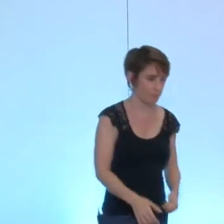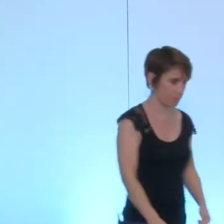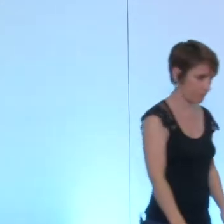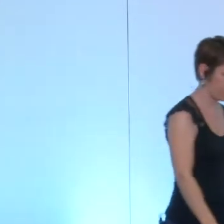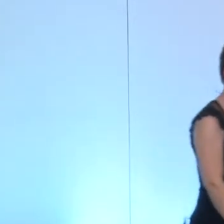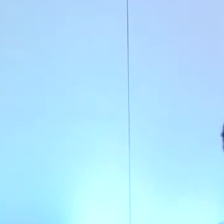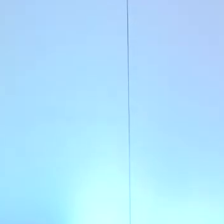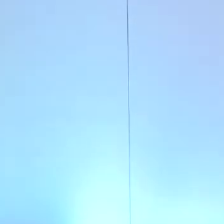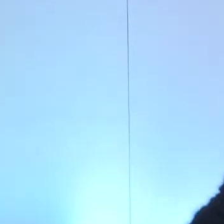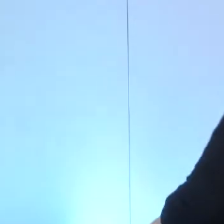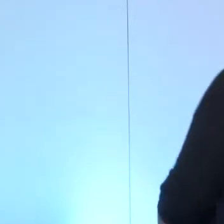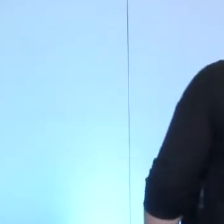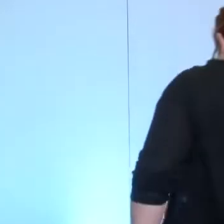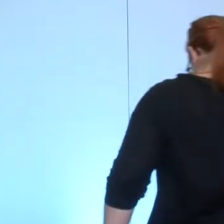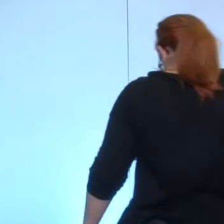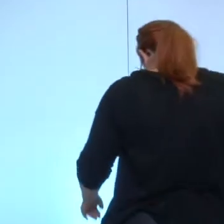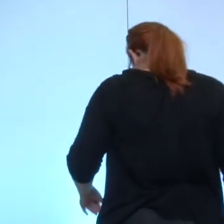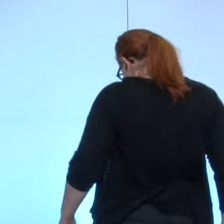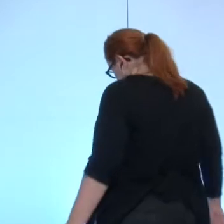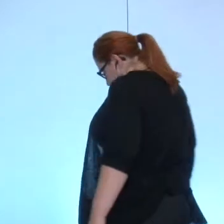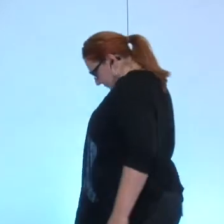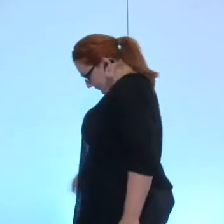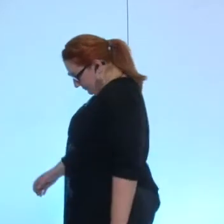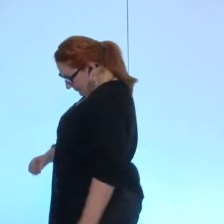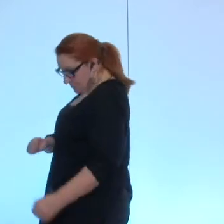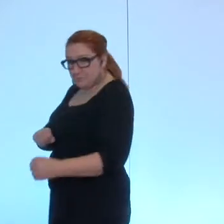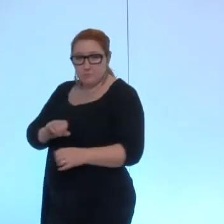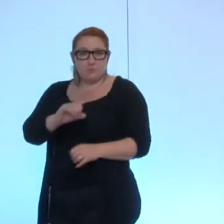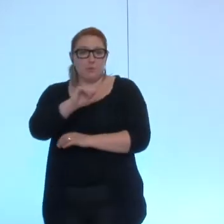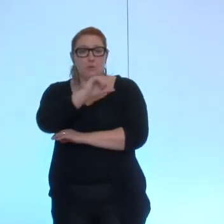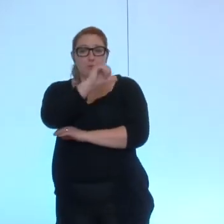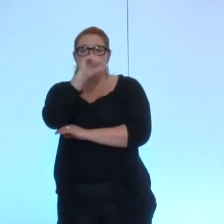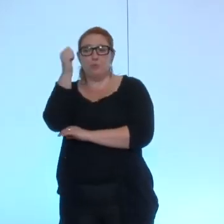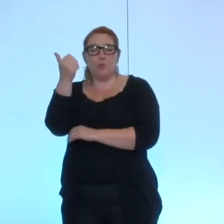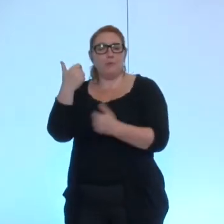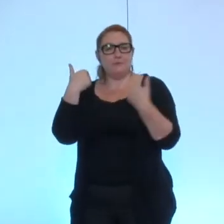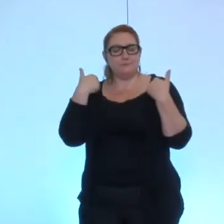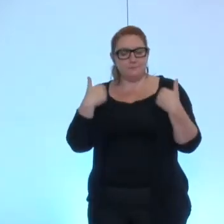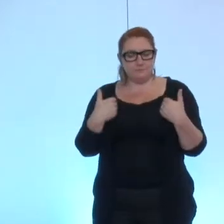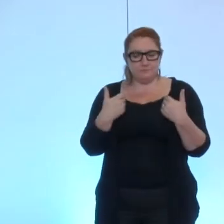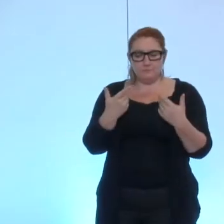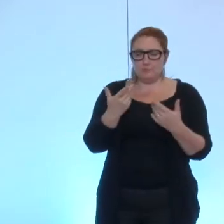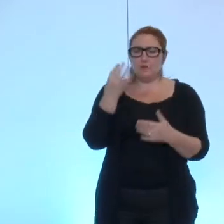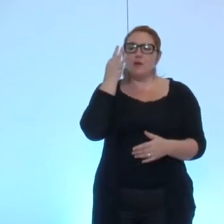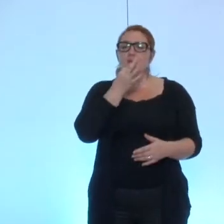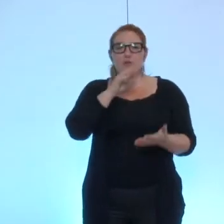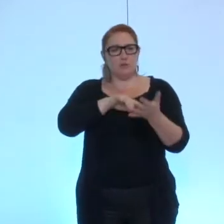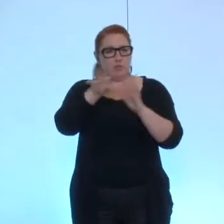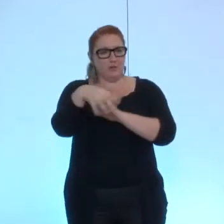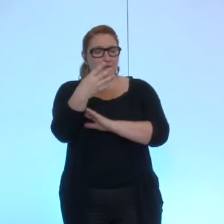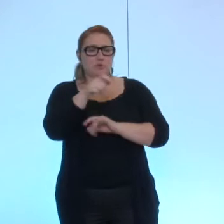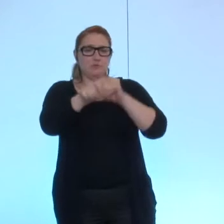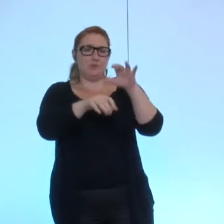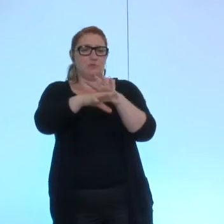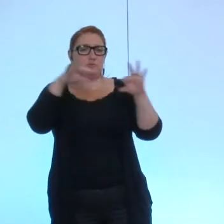la décision qui a été prise en avril 2014 n'était pas de baisser les indemnités des élus